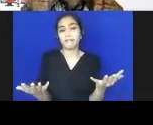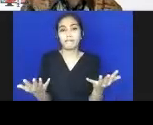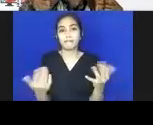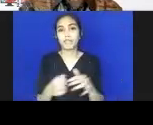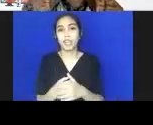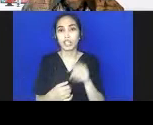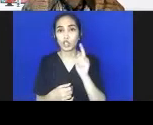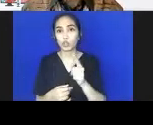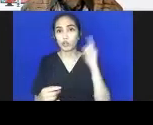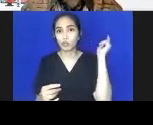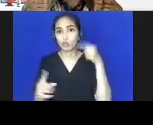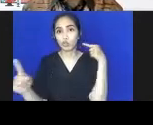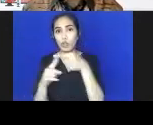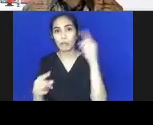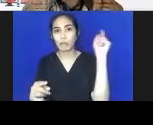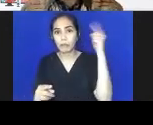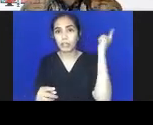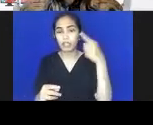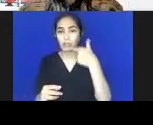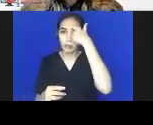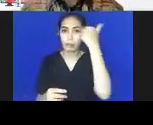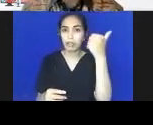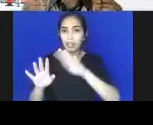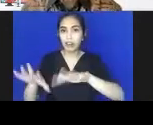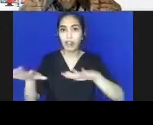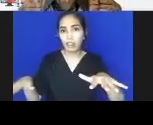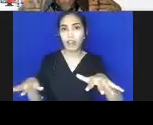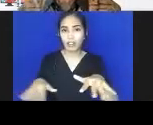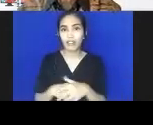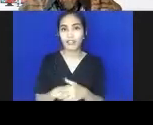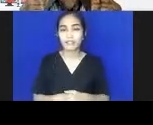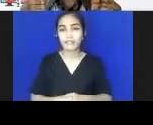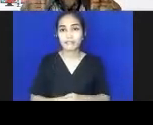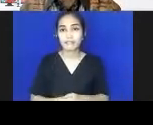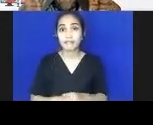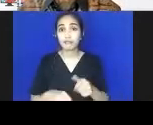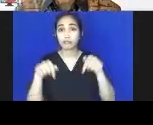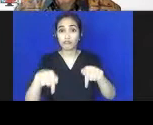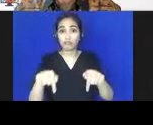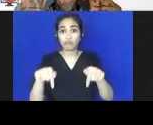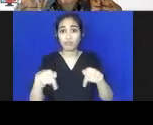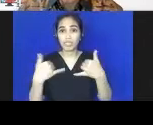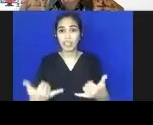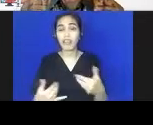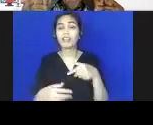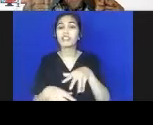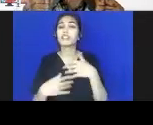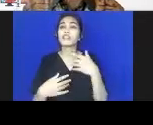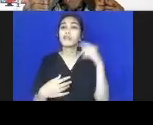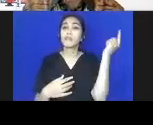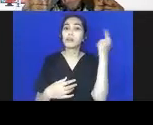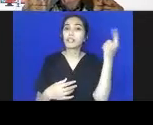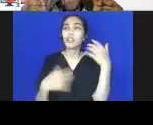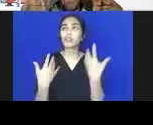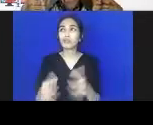anak. Kita juga melihat bahwa saat ini paut kita sudah lumayan untuk anak umur